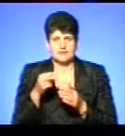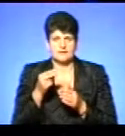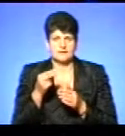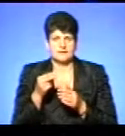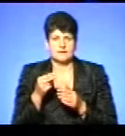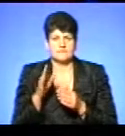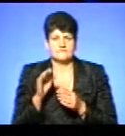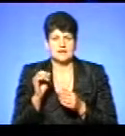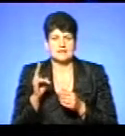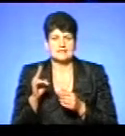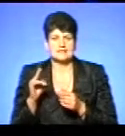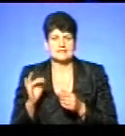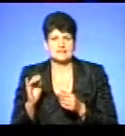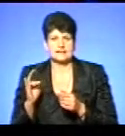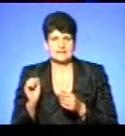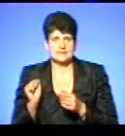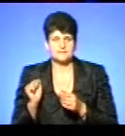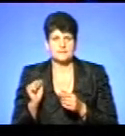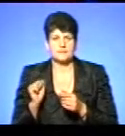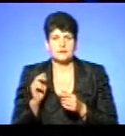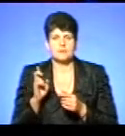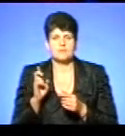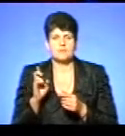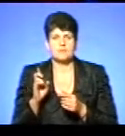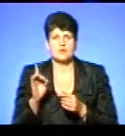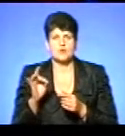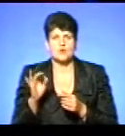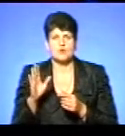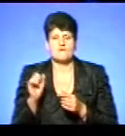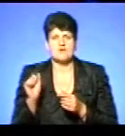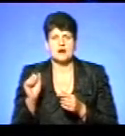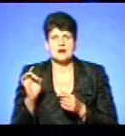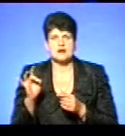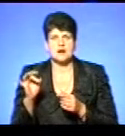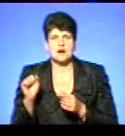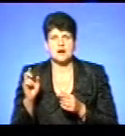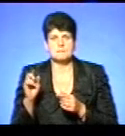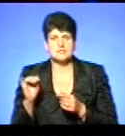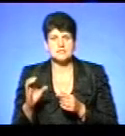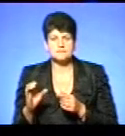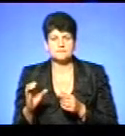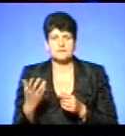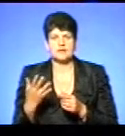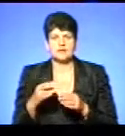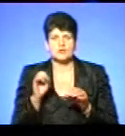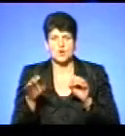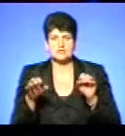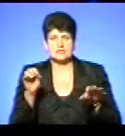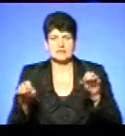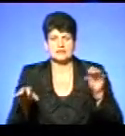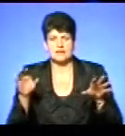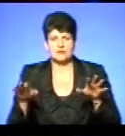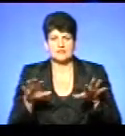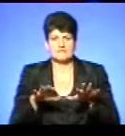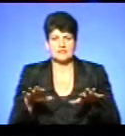звана вакцина терабічна, Броварабіс, це наш виробник, український Бровараг випускає її, і розкидають на відстані,